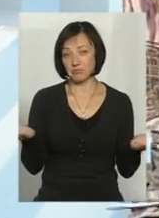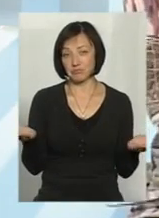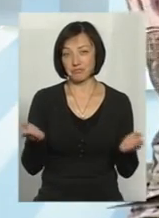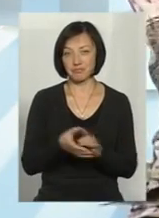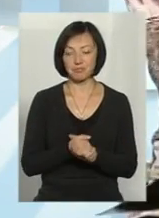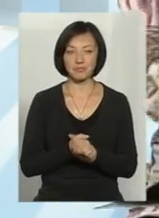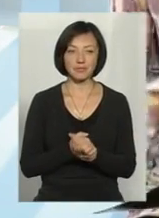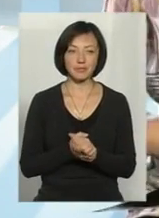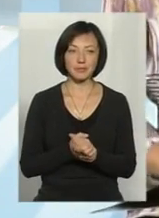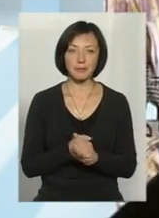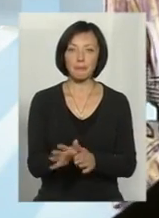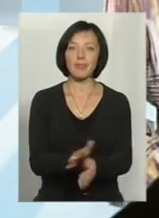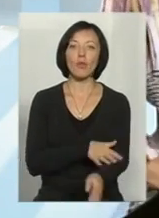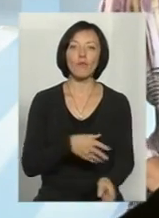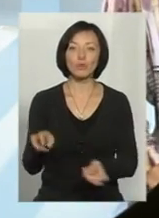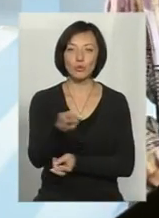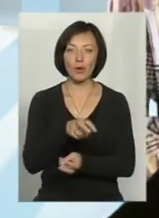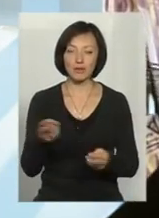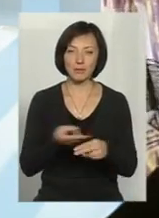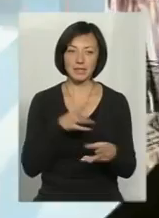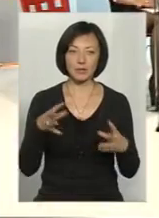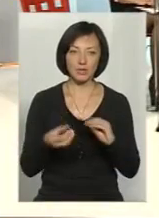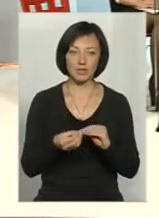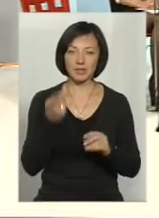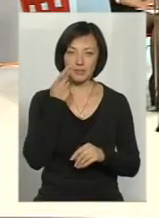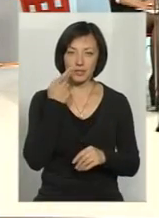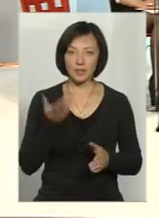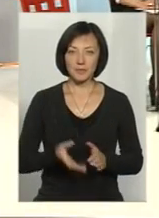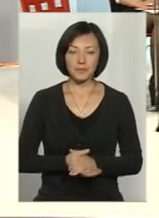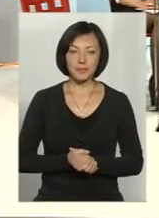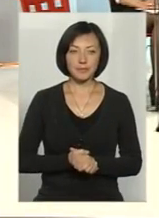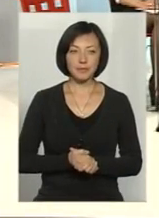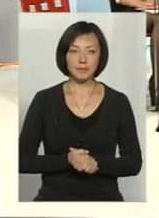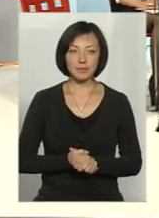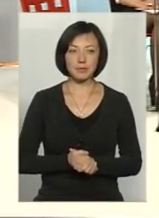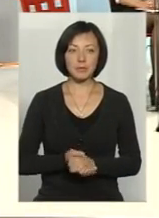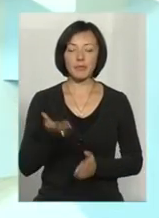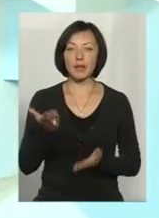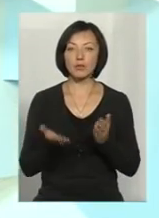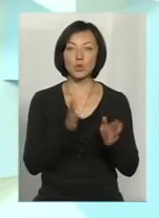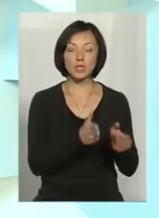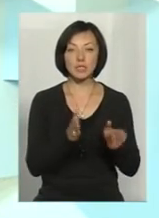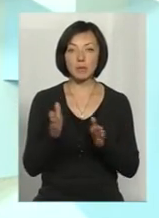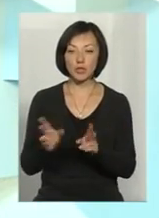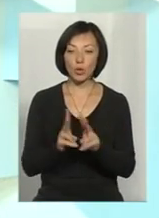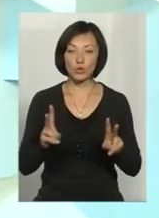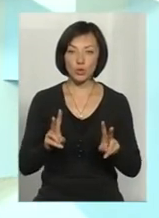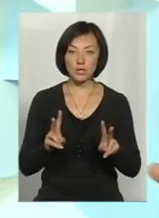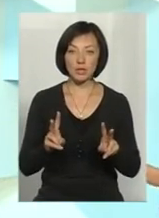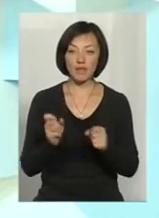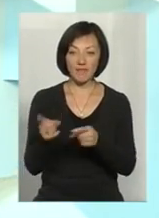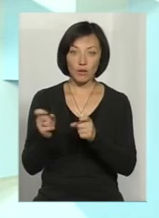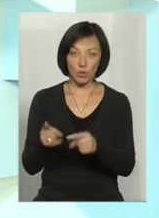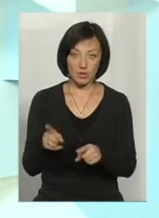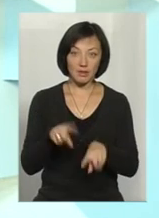довго шукати? Довго шукати і безрезультатно зазвичай, так? Але якщо систематично хтось виносить туди, то